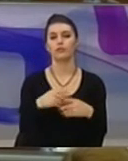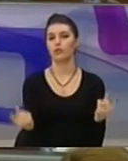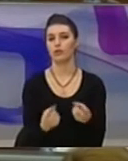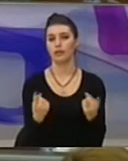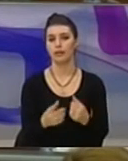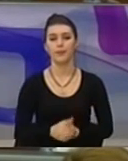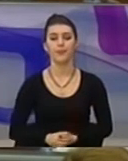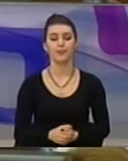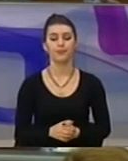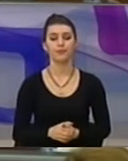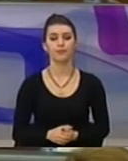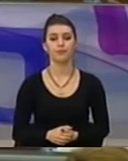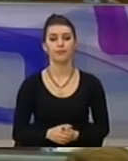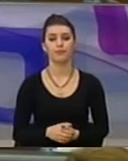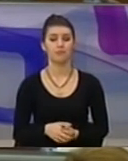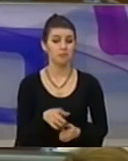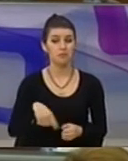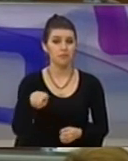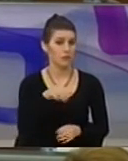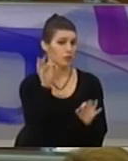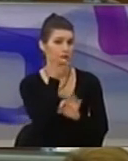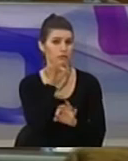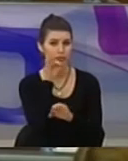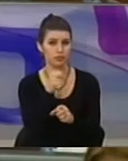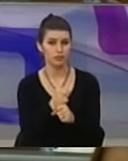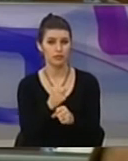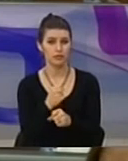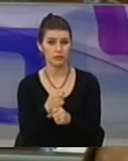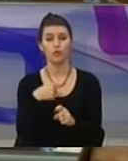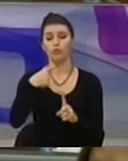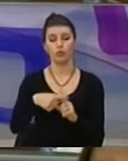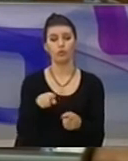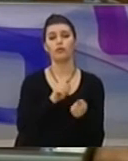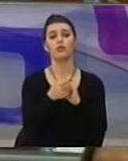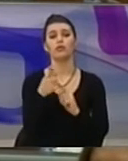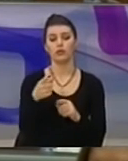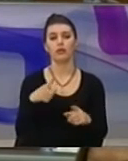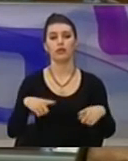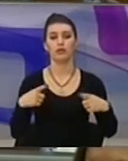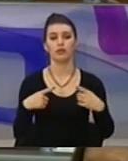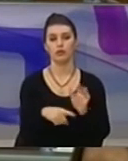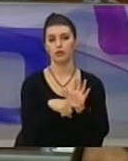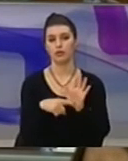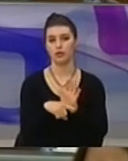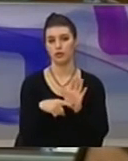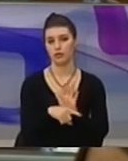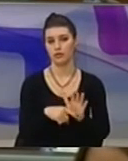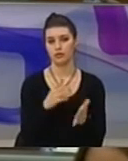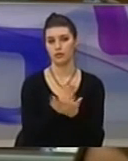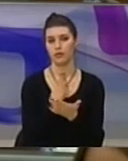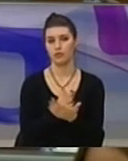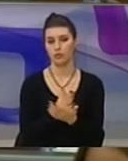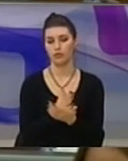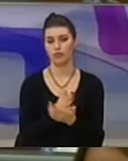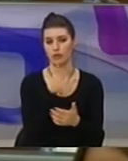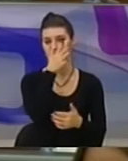Ata jo që nuk po i realizojnë atë premtime, ata vetëm me vetëm që janë duke e rëndu jetën tuaj me politikat kinset të planifikuara